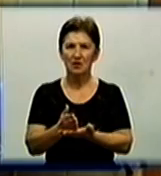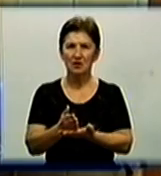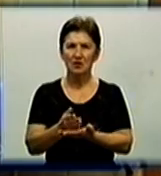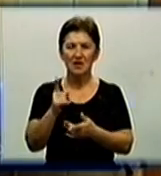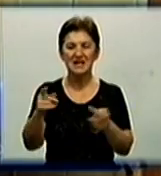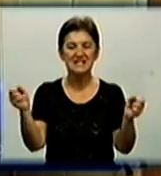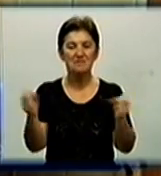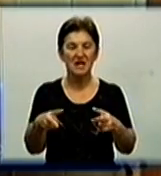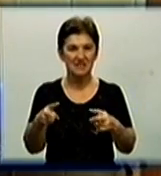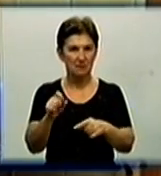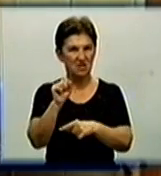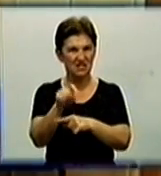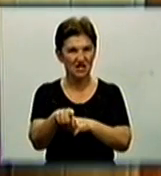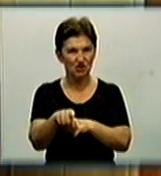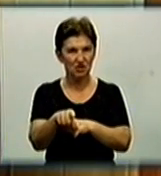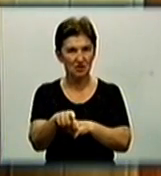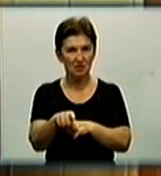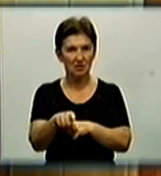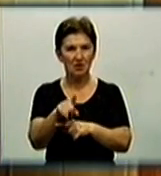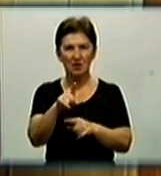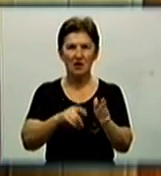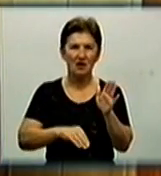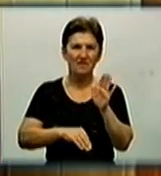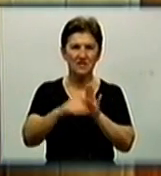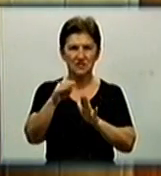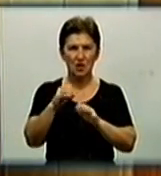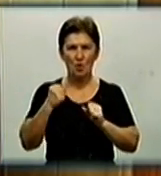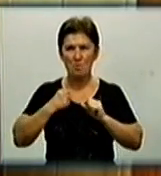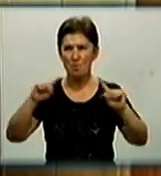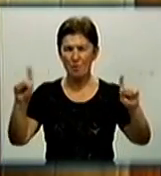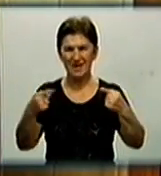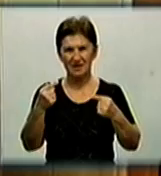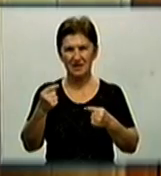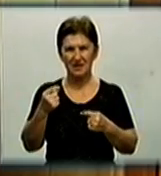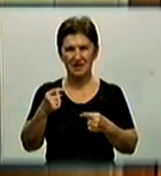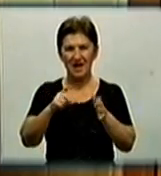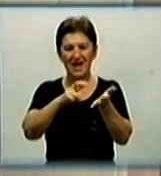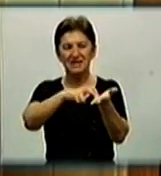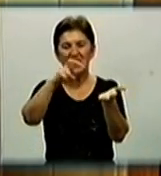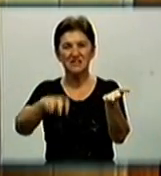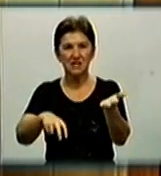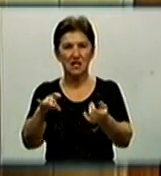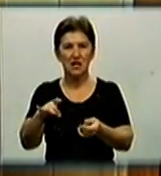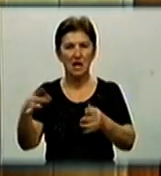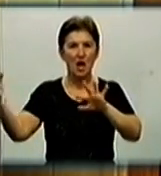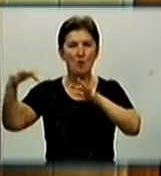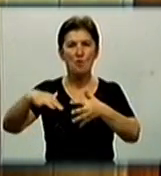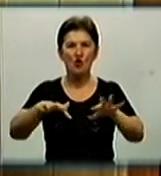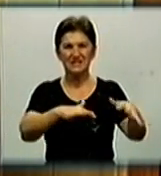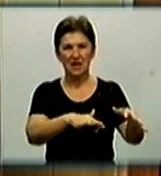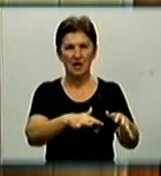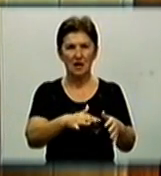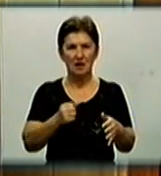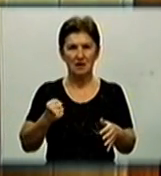спецпризначення, в високомобільних десантних військах і в морській піхоті. Підготовка такого фахівця